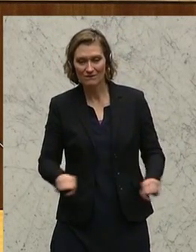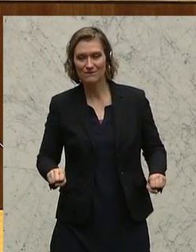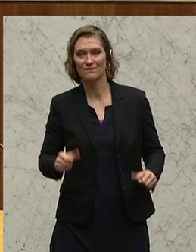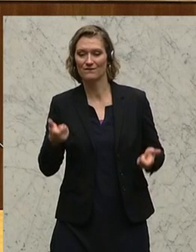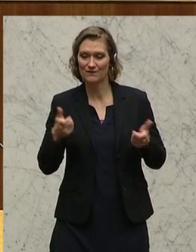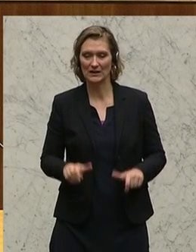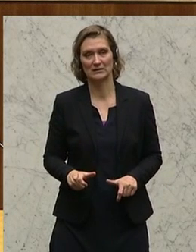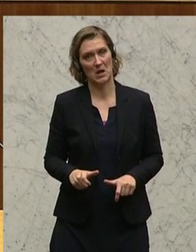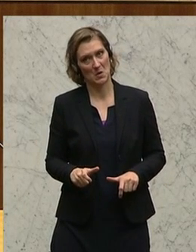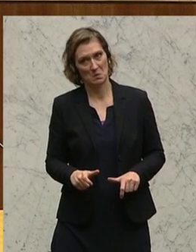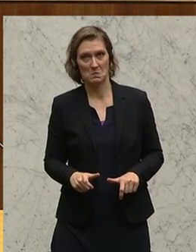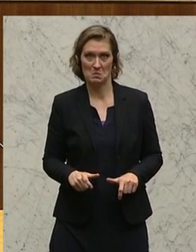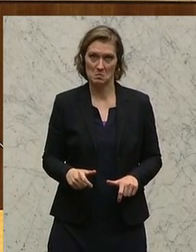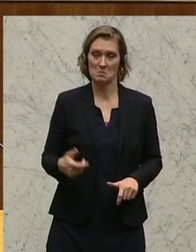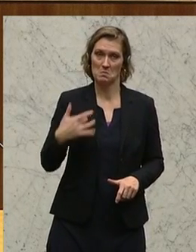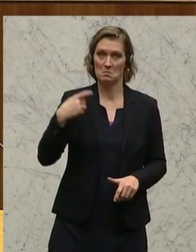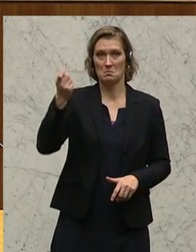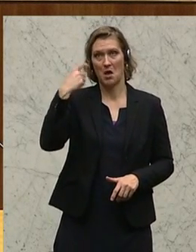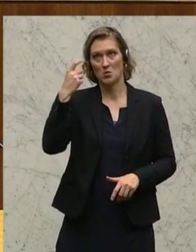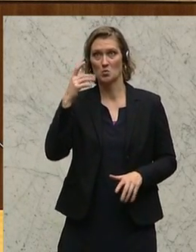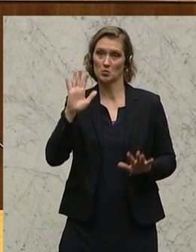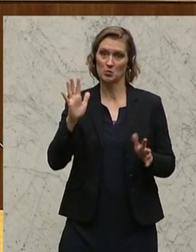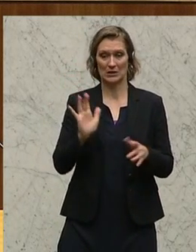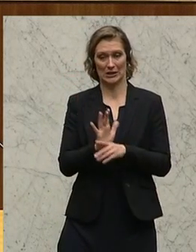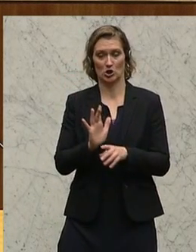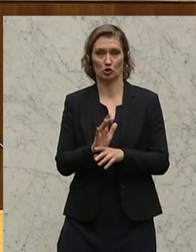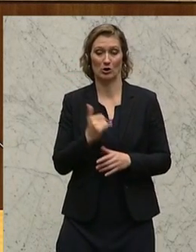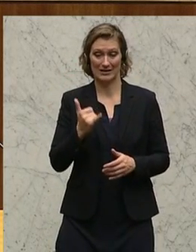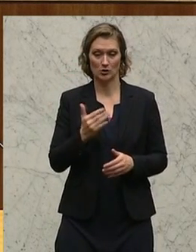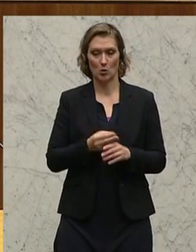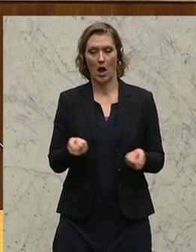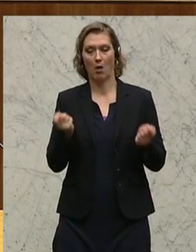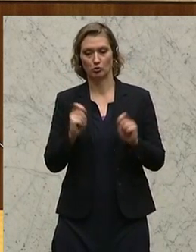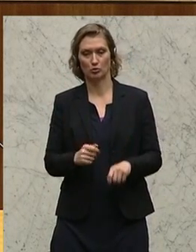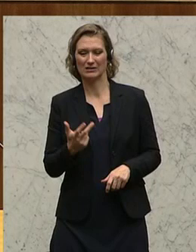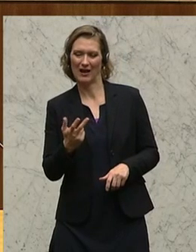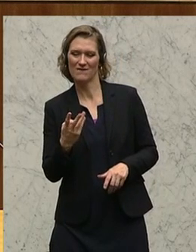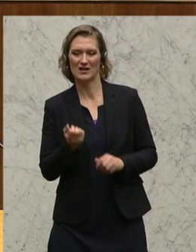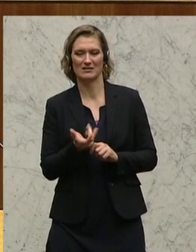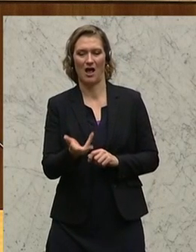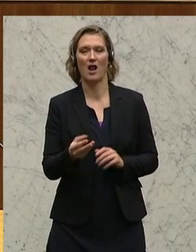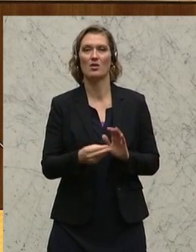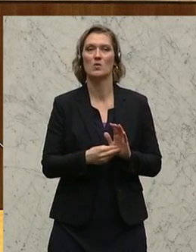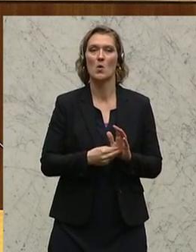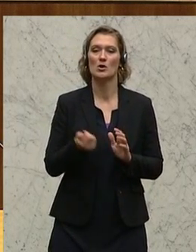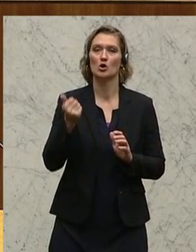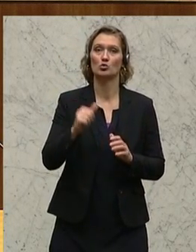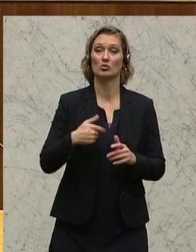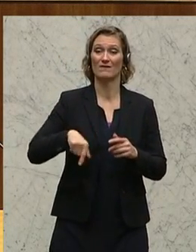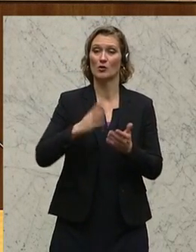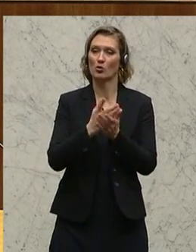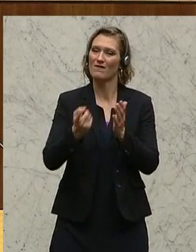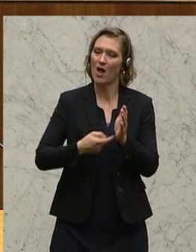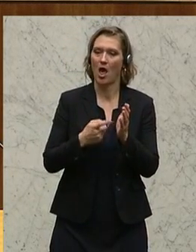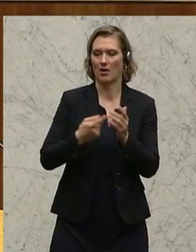anzusehen, würde ich auch kritisch sehen. Und abschließend noch drei, vier Zahlen. Das von uns seit Jahren